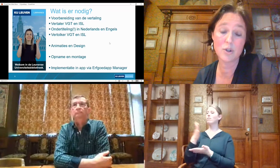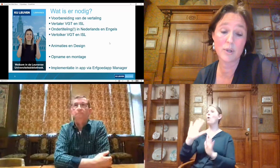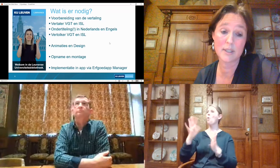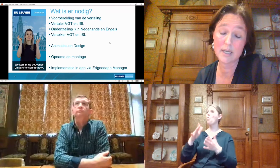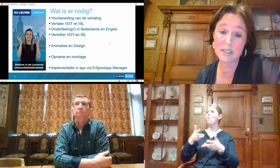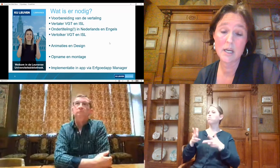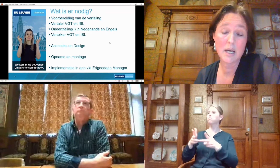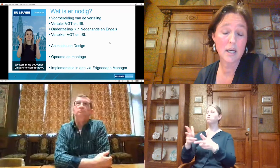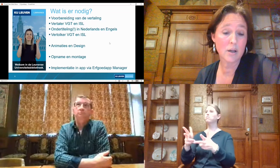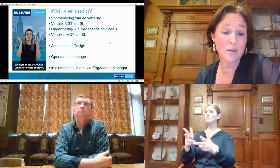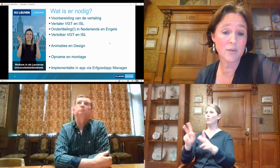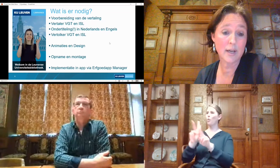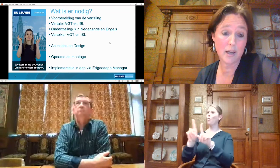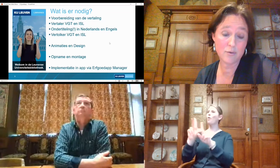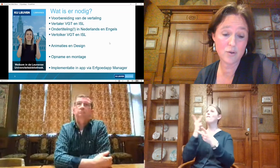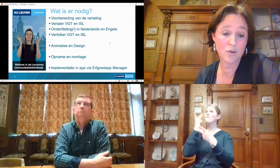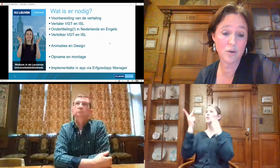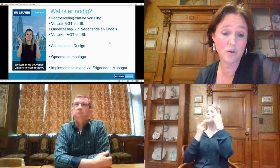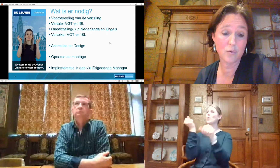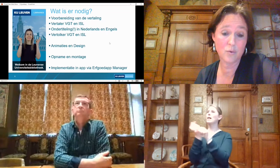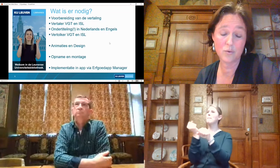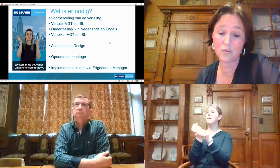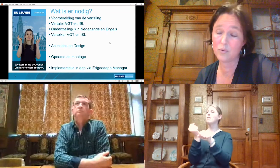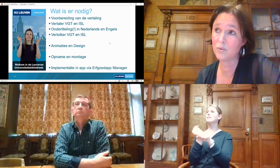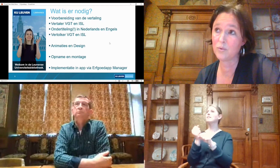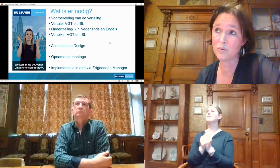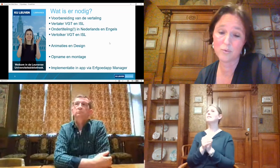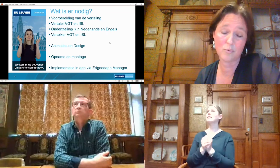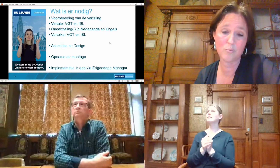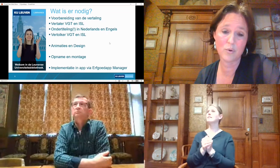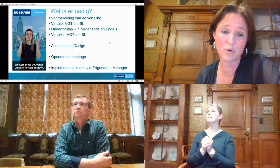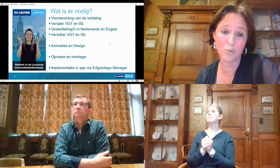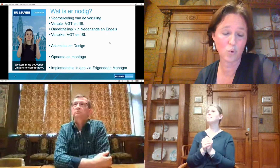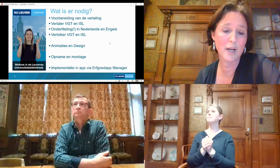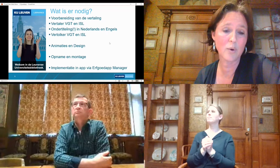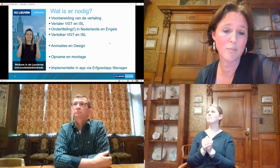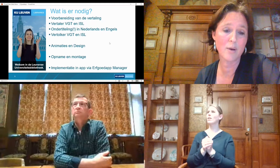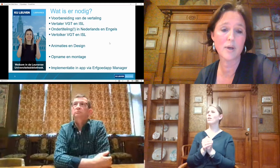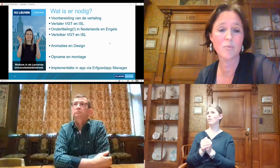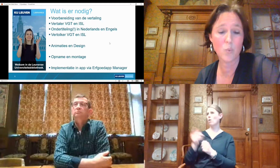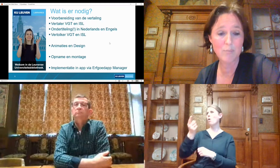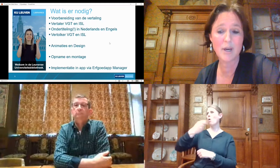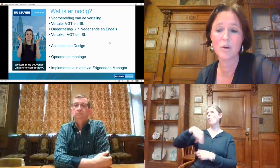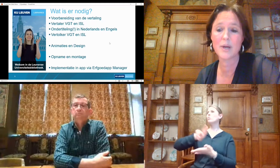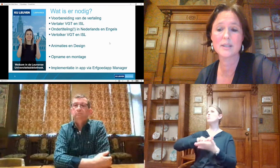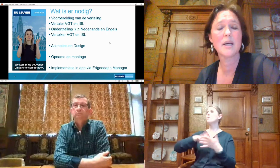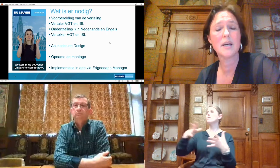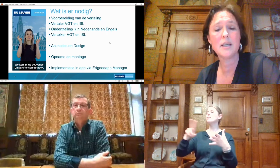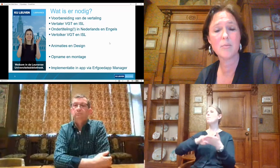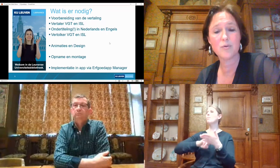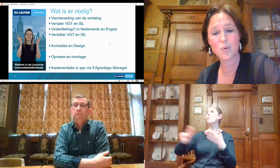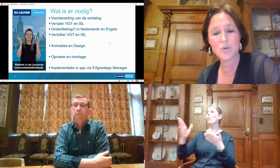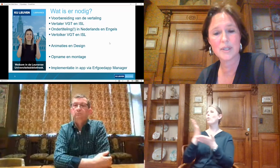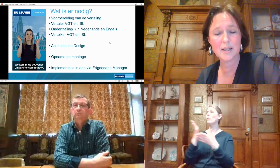dat is ook gevisualiseerd. Daar heeft de bureau waar wij mee hebben gewerkt,